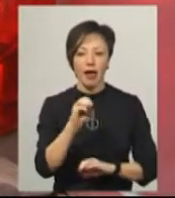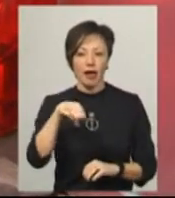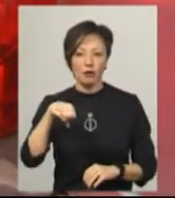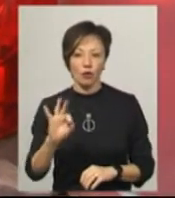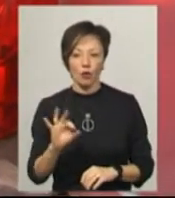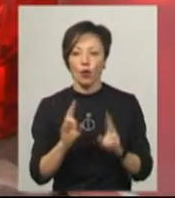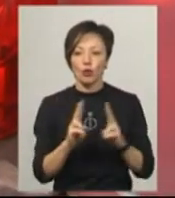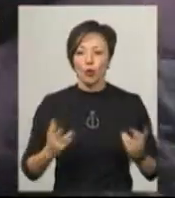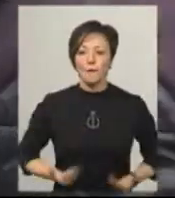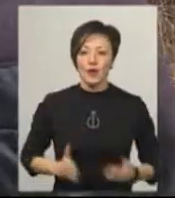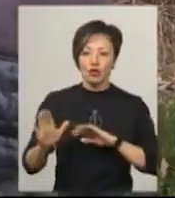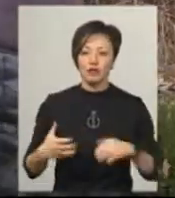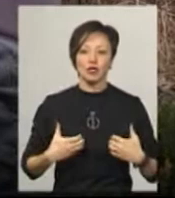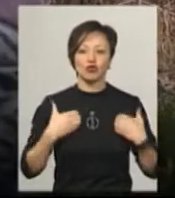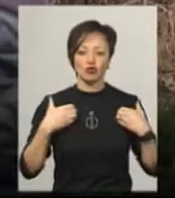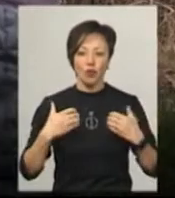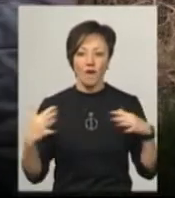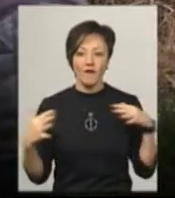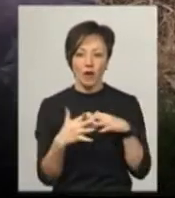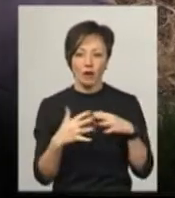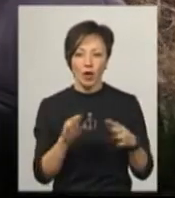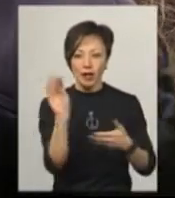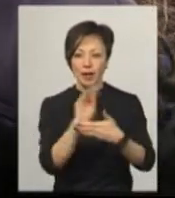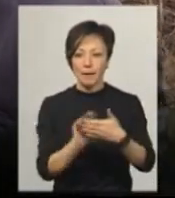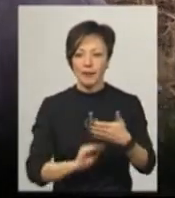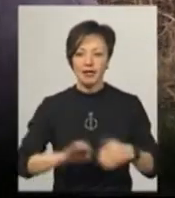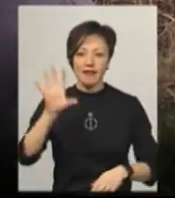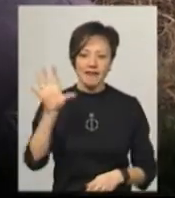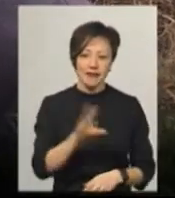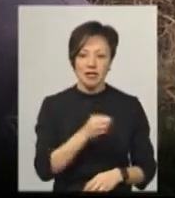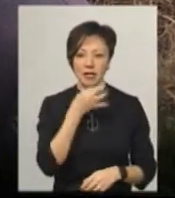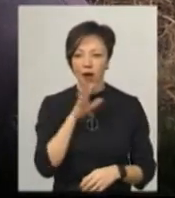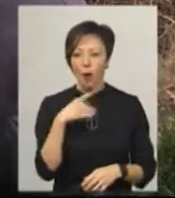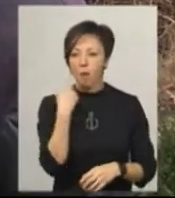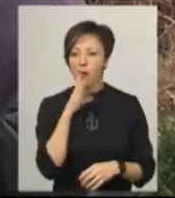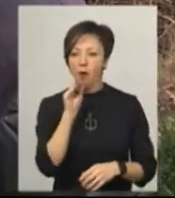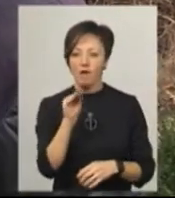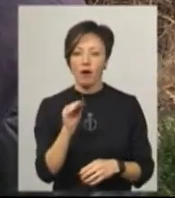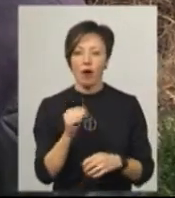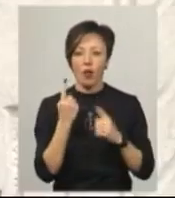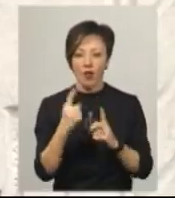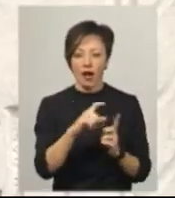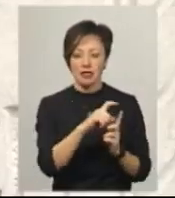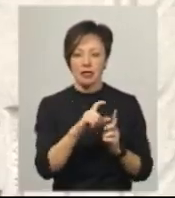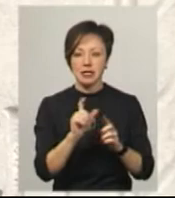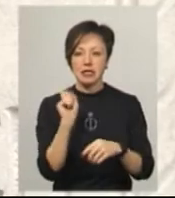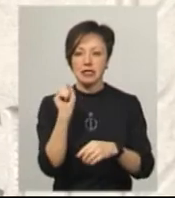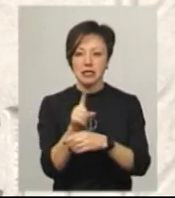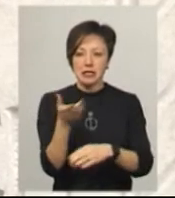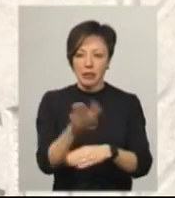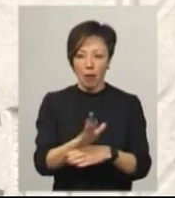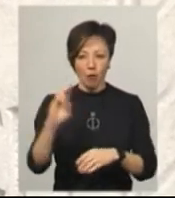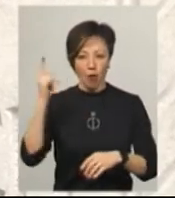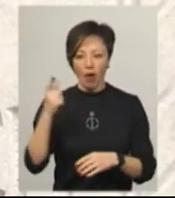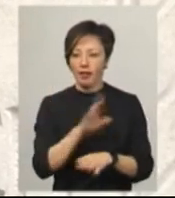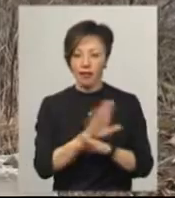пережив страшну війну. Написано на всіх мовах одна із заповідей Бога – не вбивай, от її треба